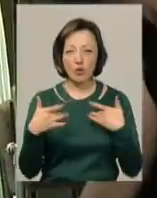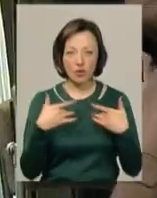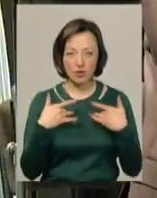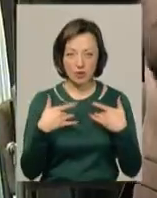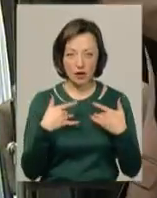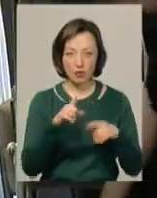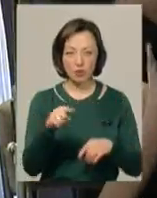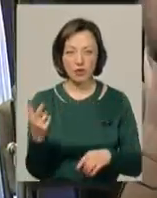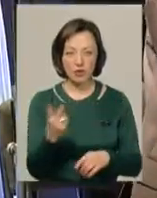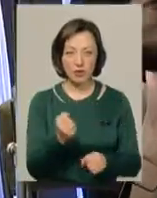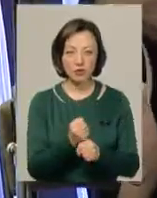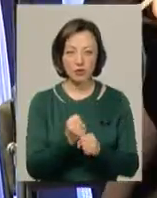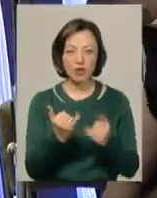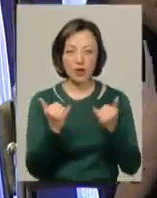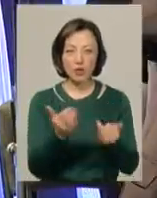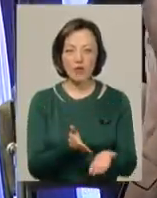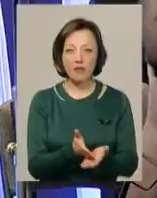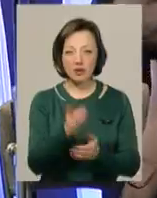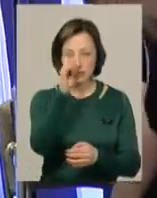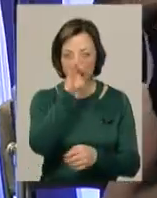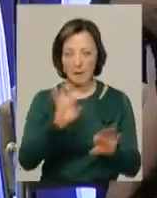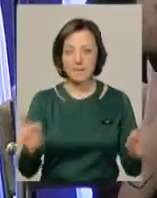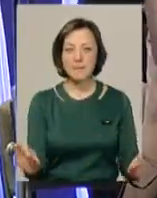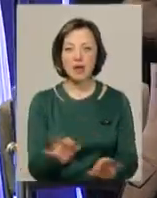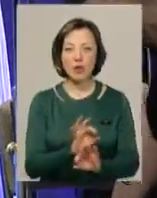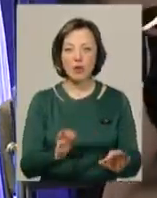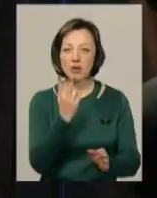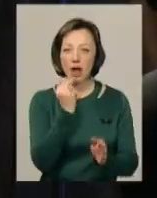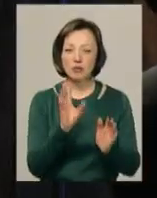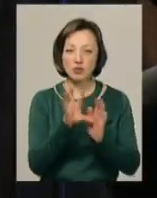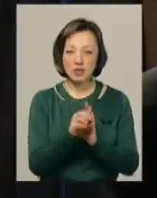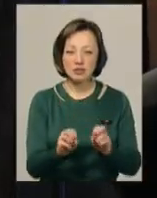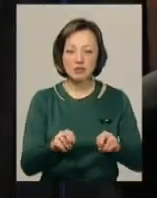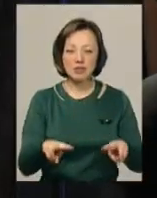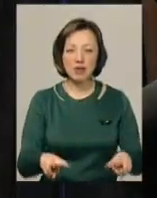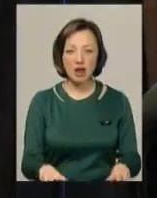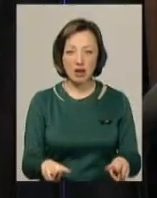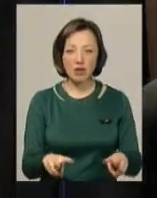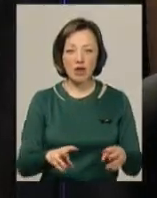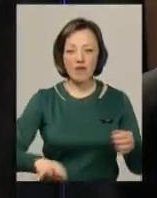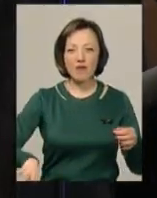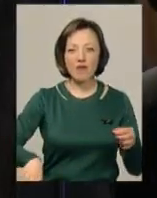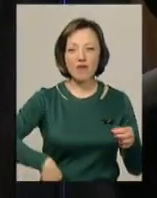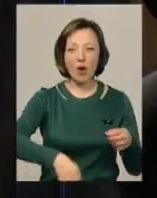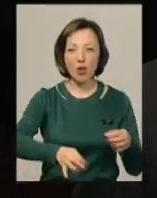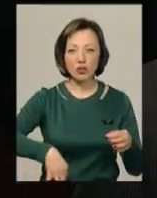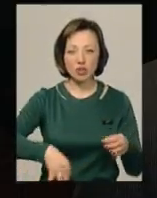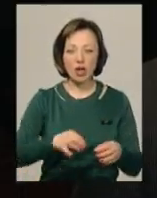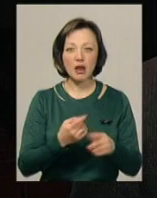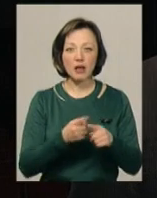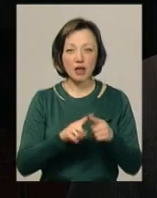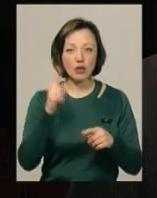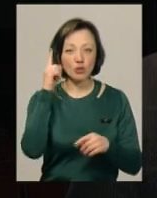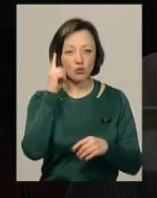оркестром і зробив для нього версію знаменитої мелодії, адаптувавши її спеціально для фактури віолончелі. Я думаю, що Мирослав